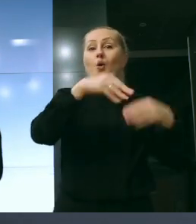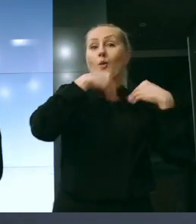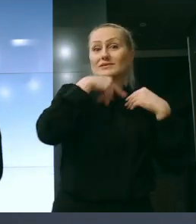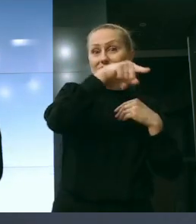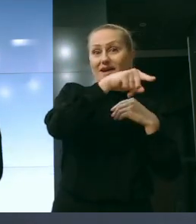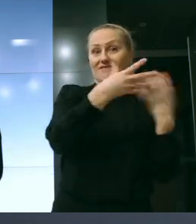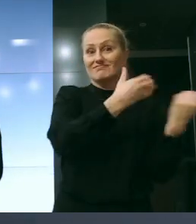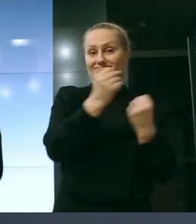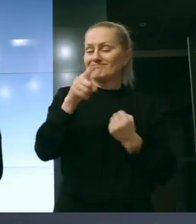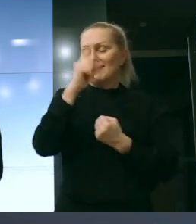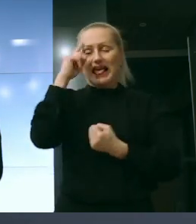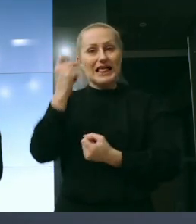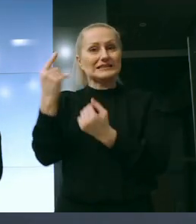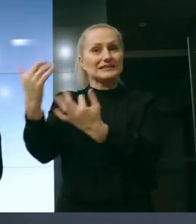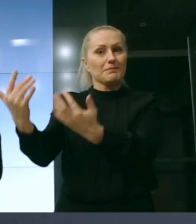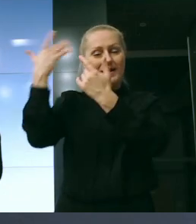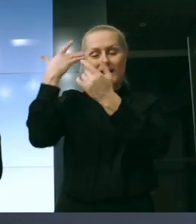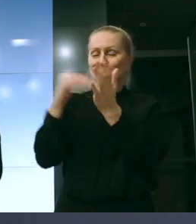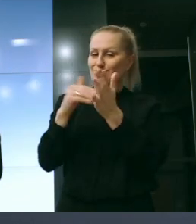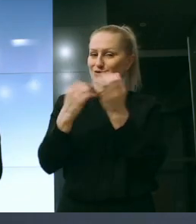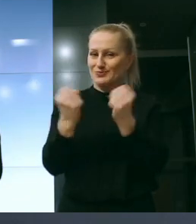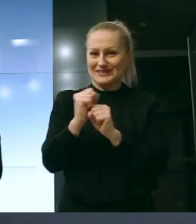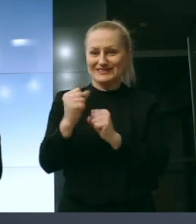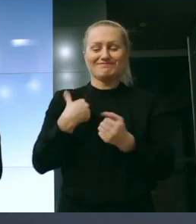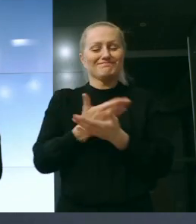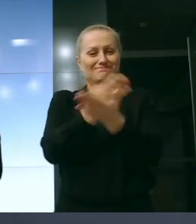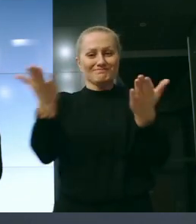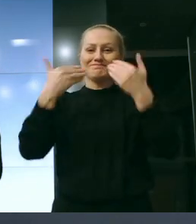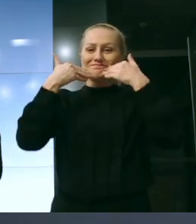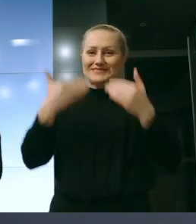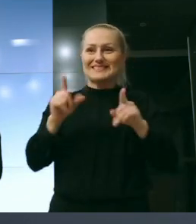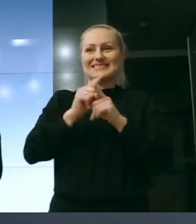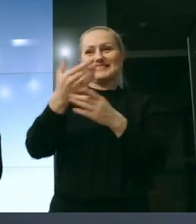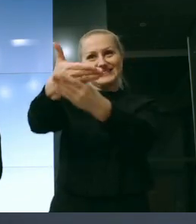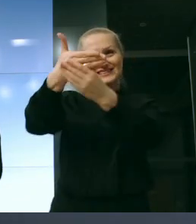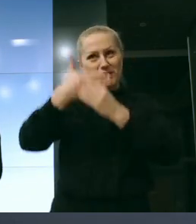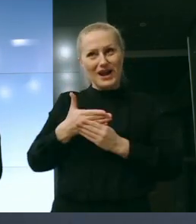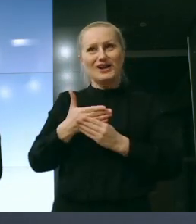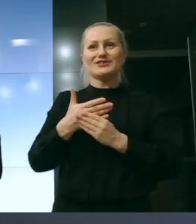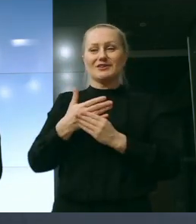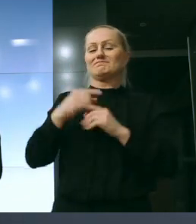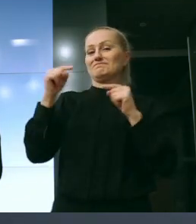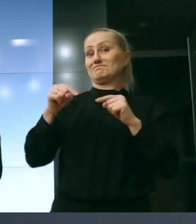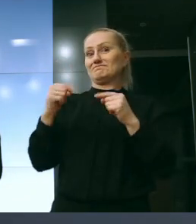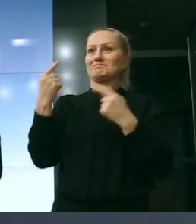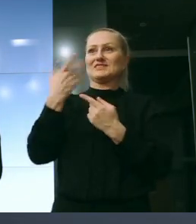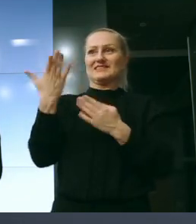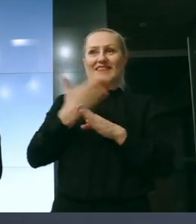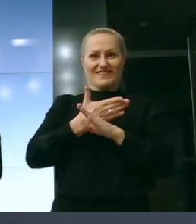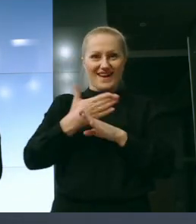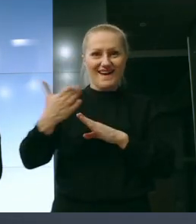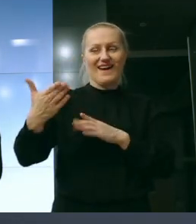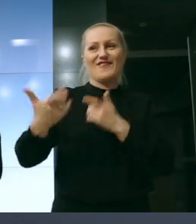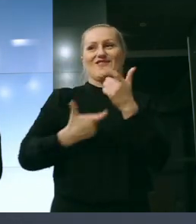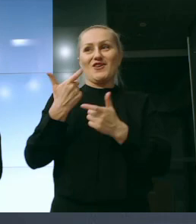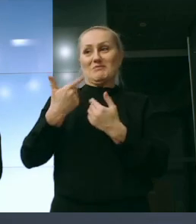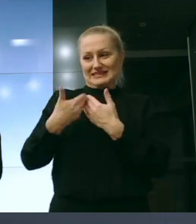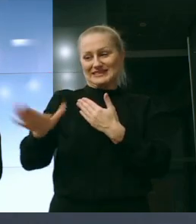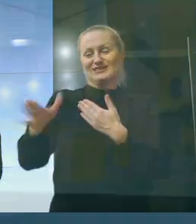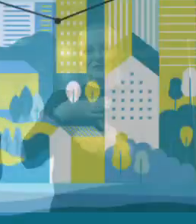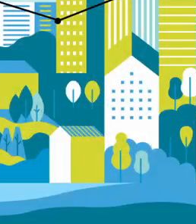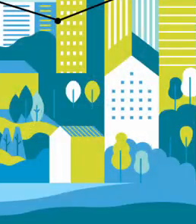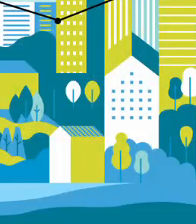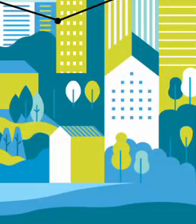inspiracji w tej chwili będzie bardzo, bardzo potrzeba. Także bardzo Państwu dziękuję i zapraszam do, myślę, że ciągu dalszego, który przed nami.